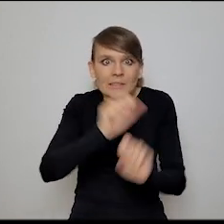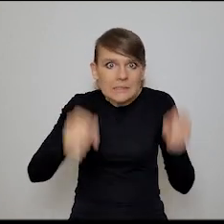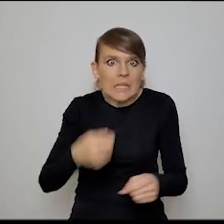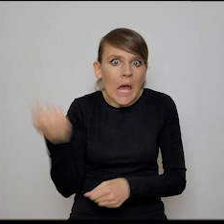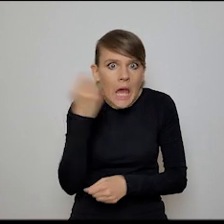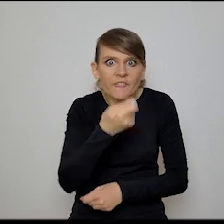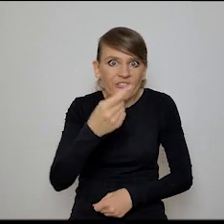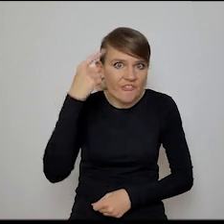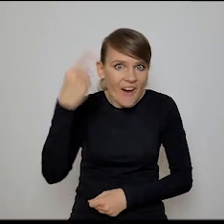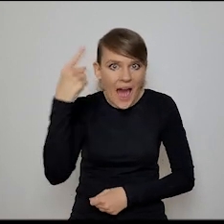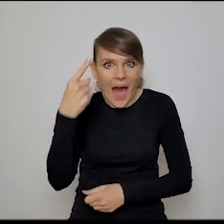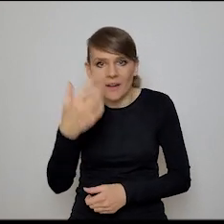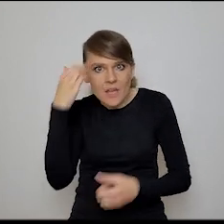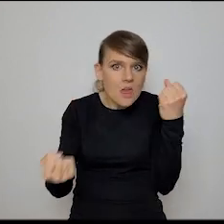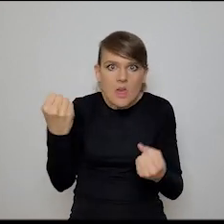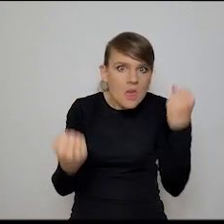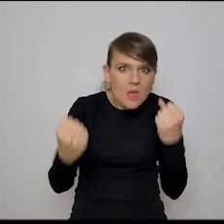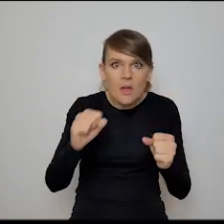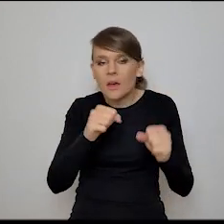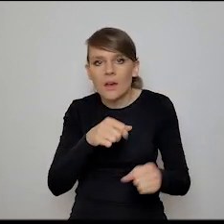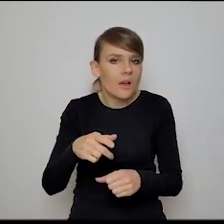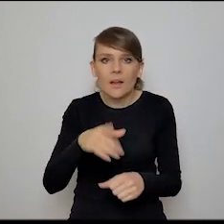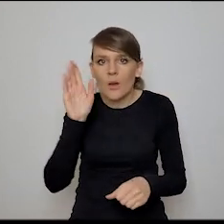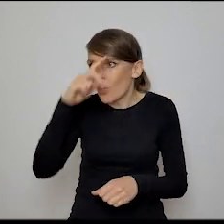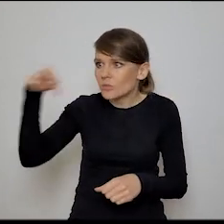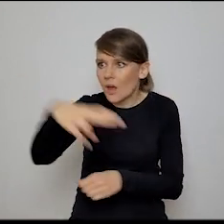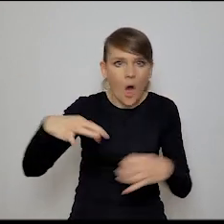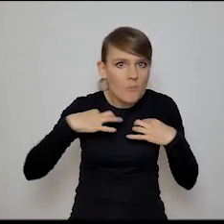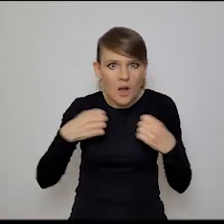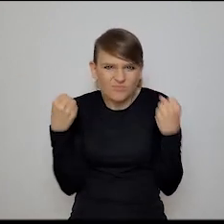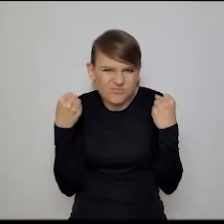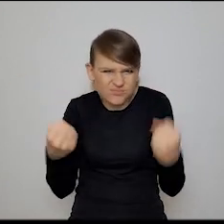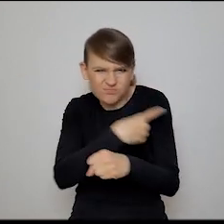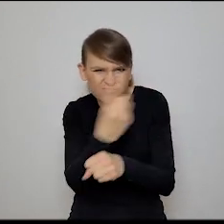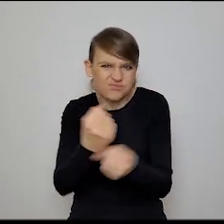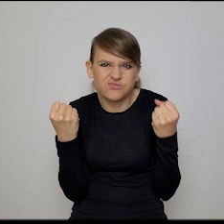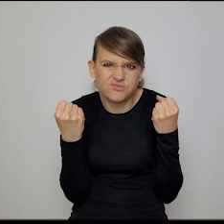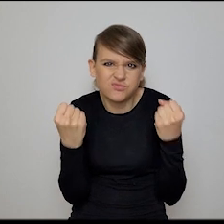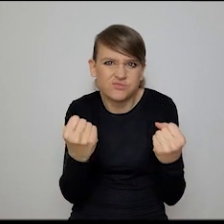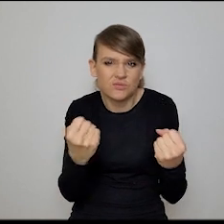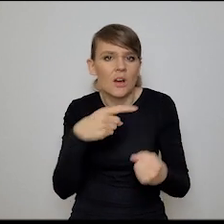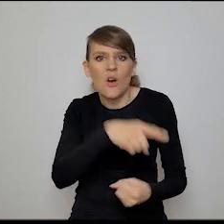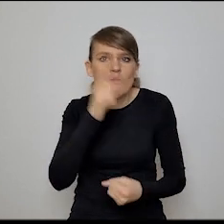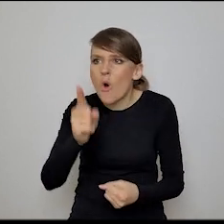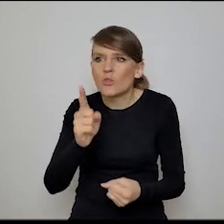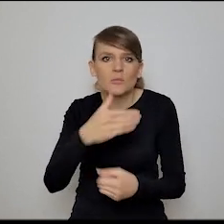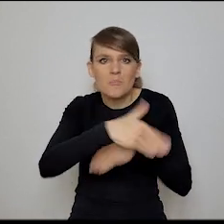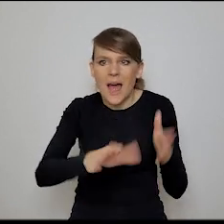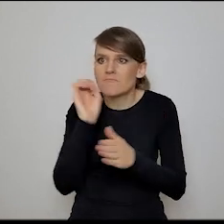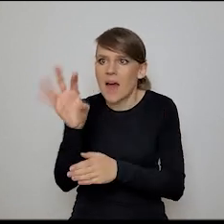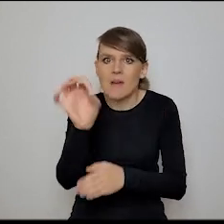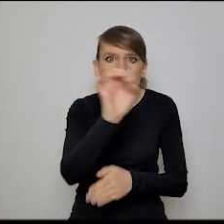wariat, wiecie, jak kurierzy jeżdżą, rozjeżdżając nas na pasach, bo ojemu już ten dylemat komii wojażera w tej mikroskali